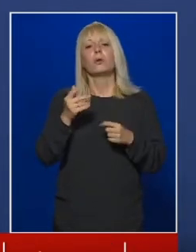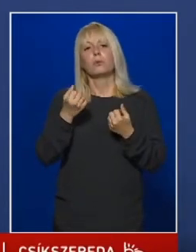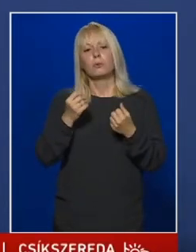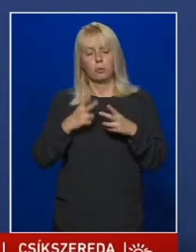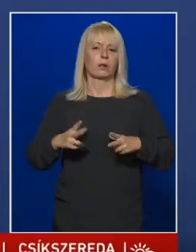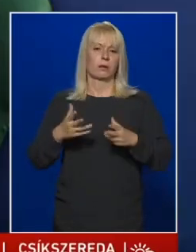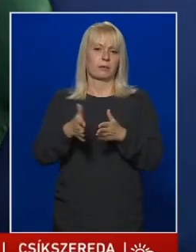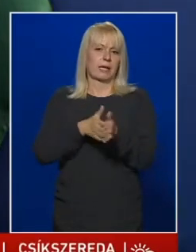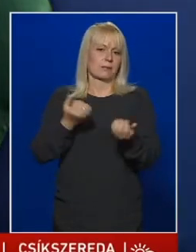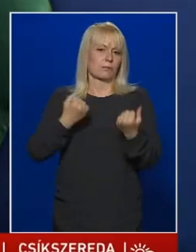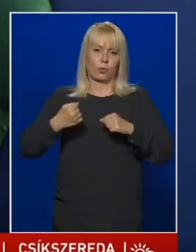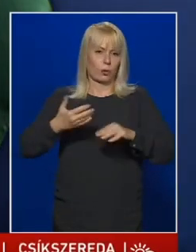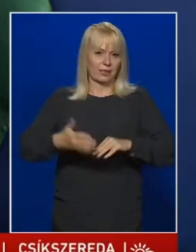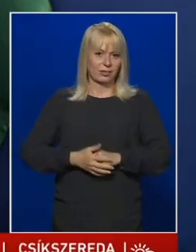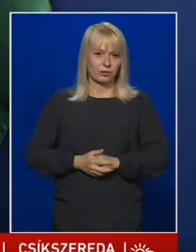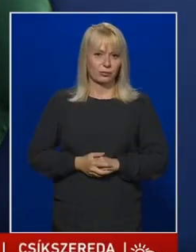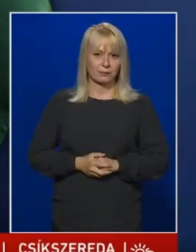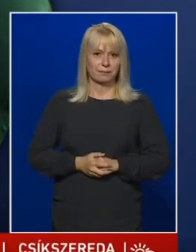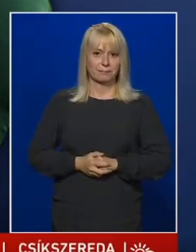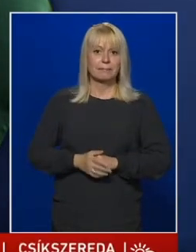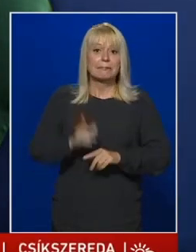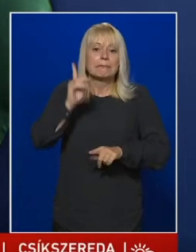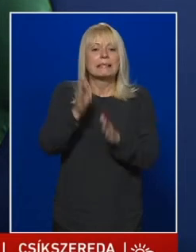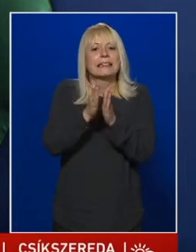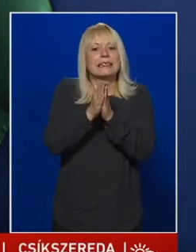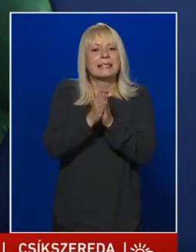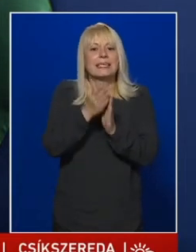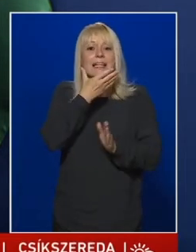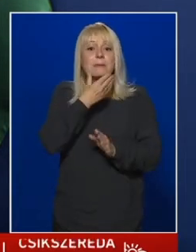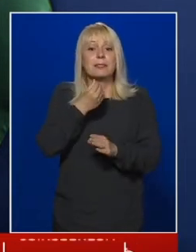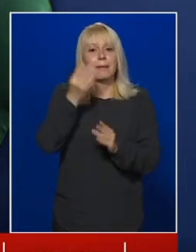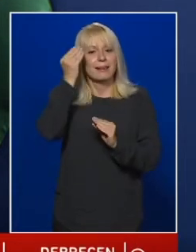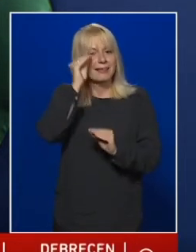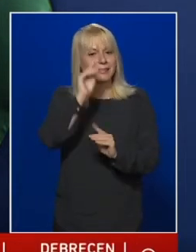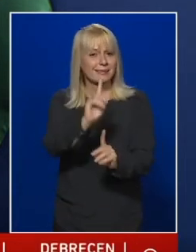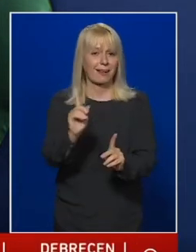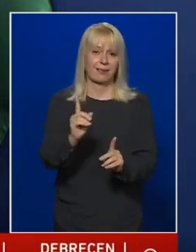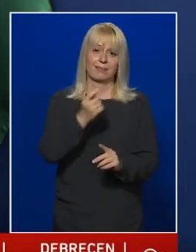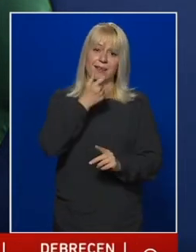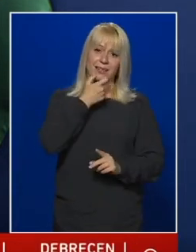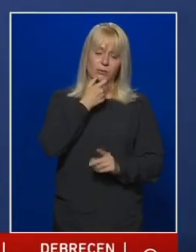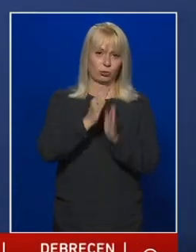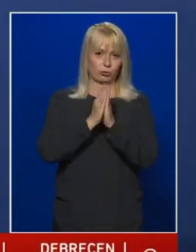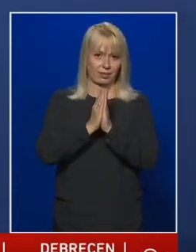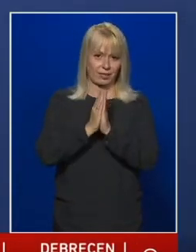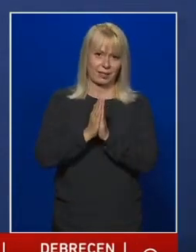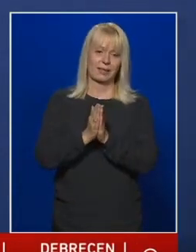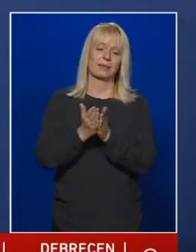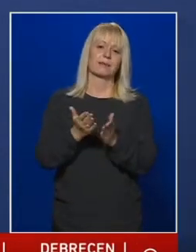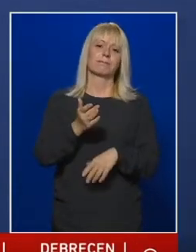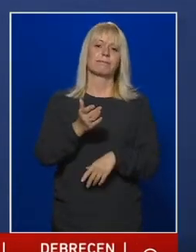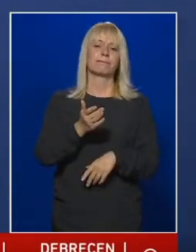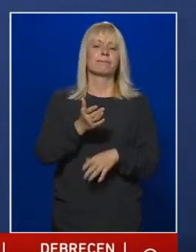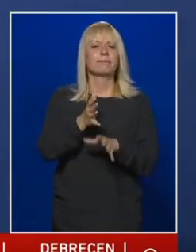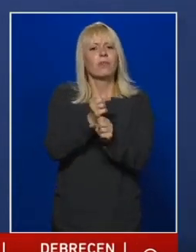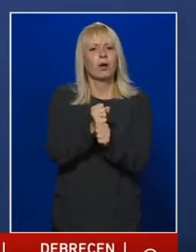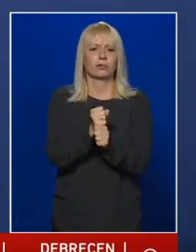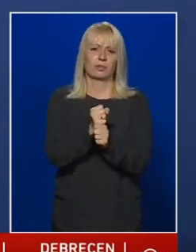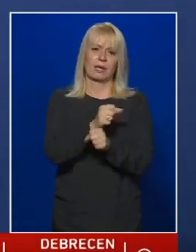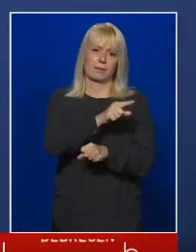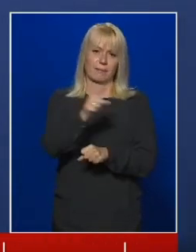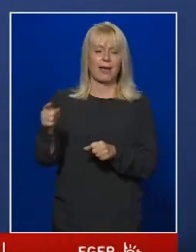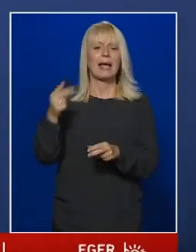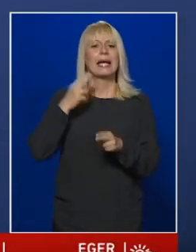működésüket. Kérem szépen tisztelettel az időseket arra, hogy tartsák be